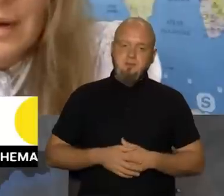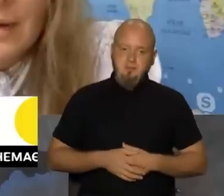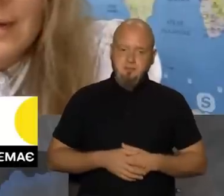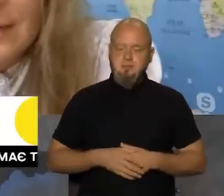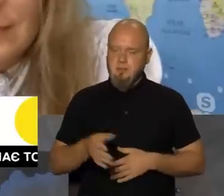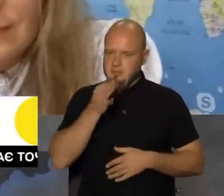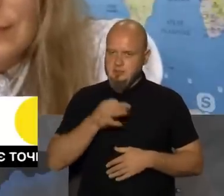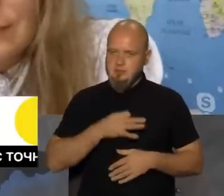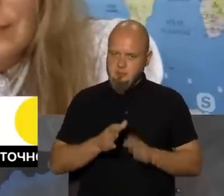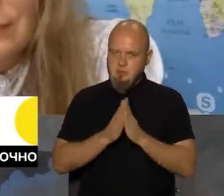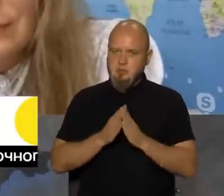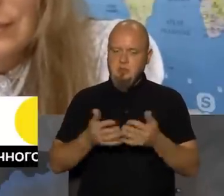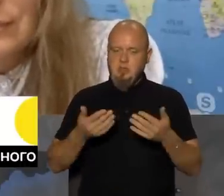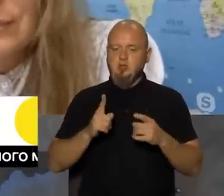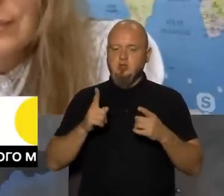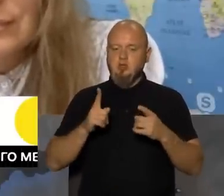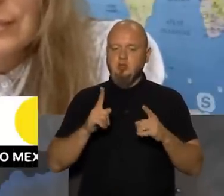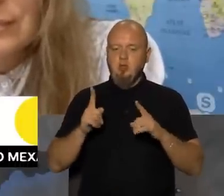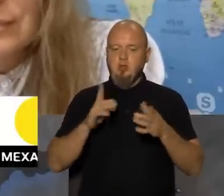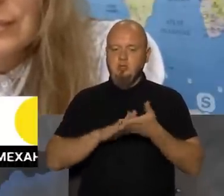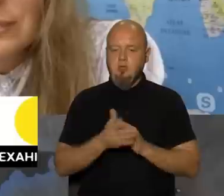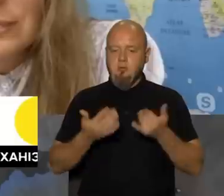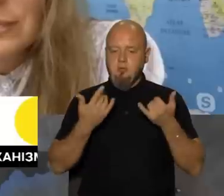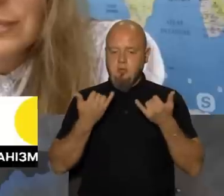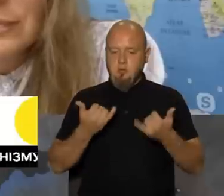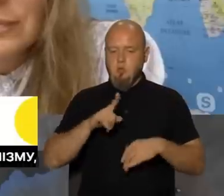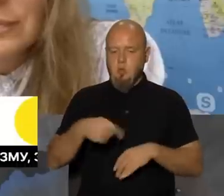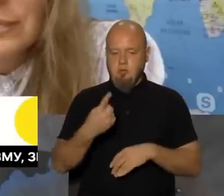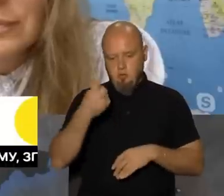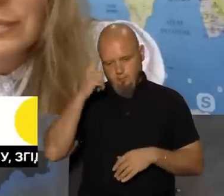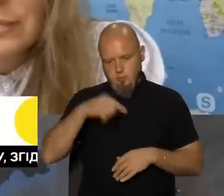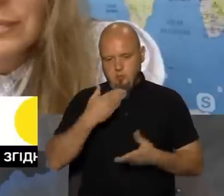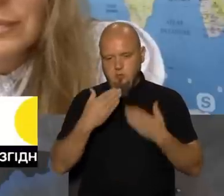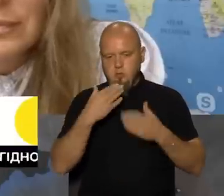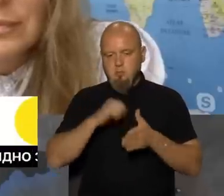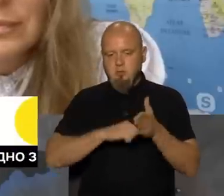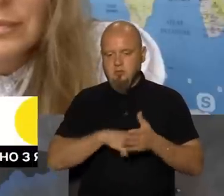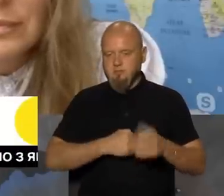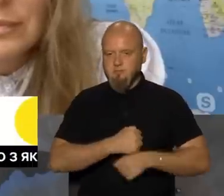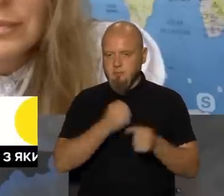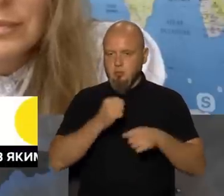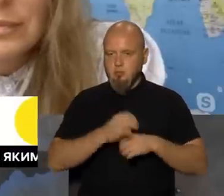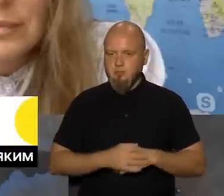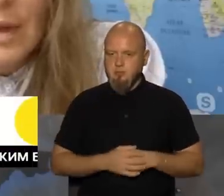Ольга, що скажіть, будь ласка, вже станом на цю хвилину, або ж на цю годину, відомо стосовно причин вибуху?